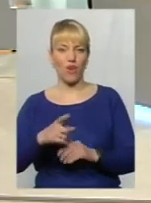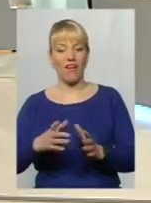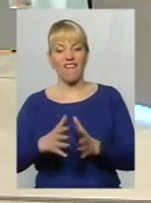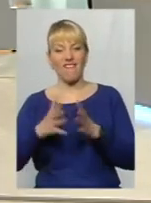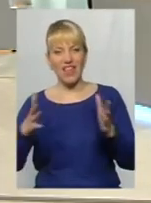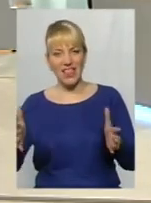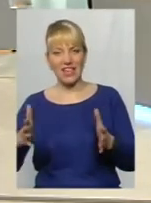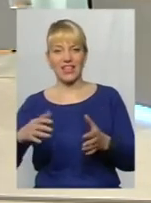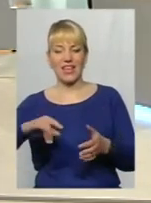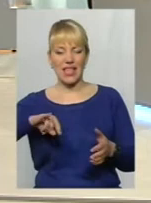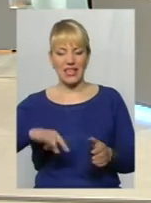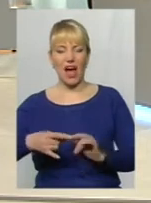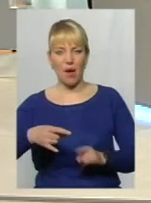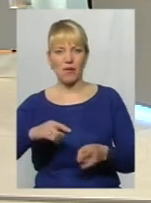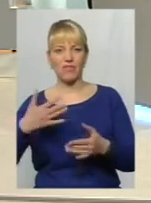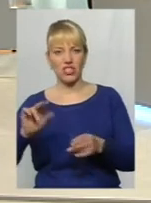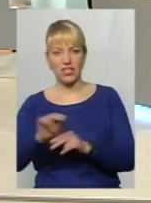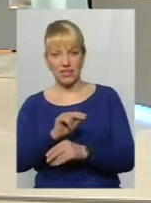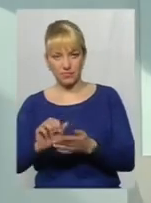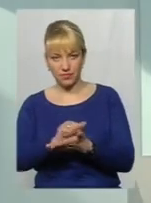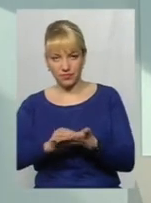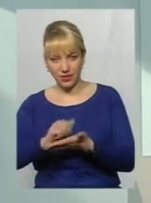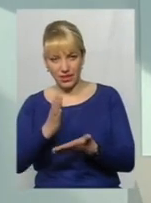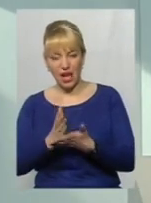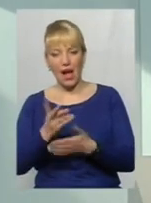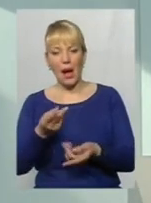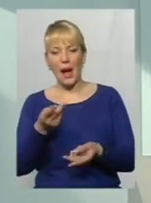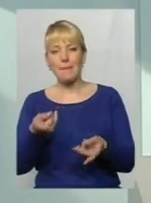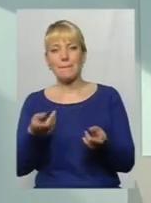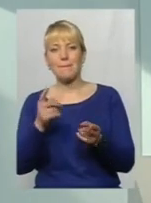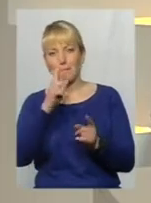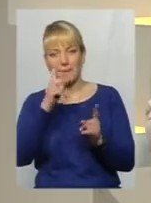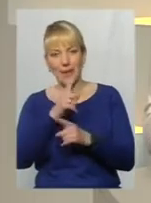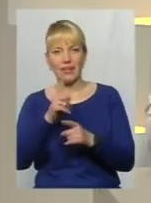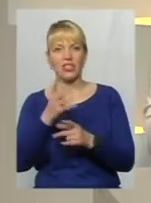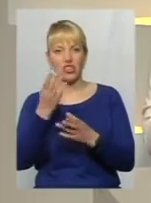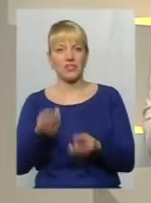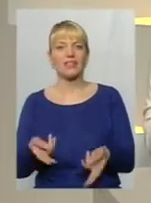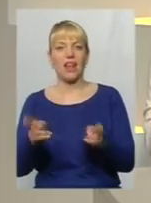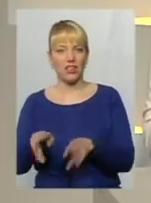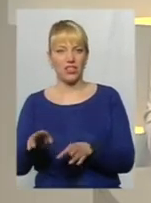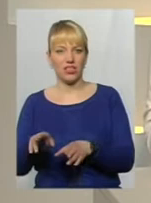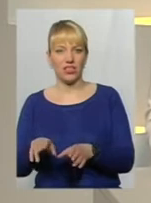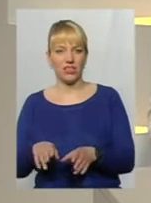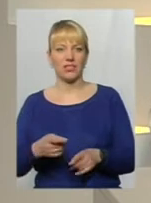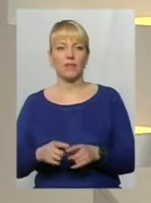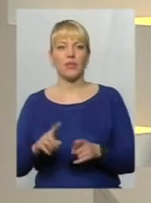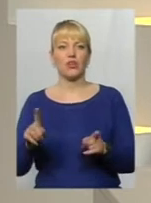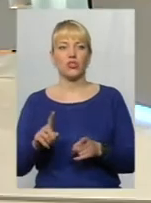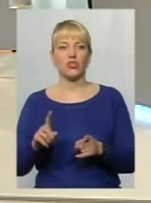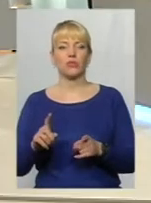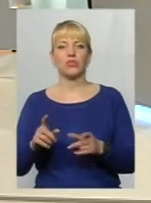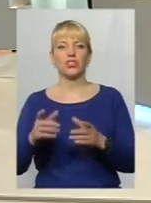зароблені, а маліше полишалися. Ми це виправимо. Тобто, щоб зробити більше